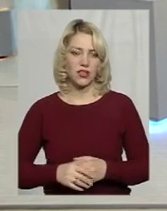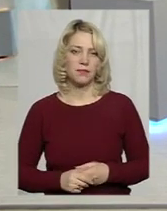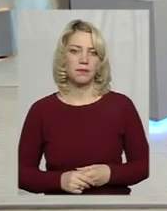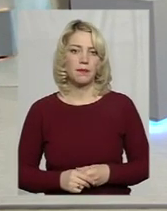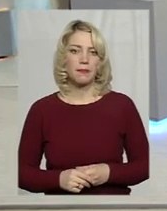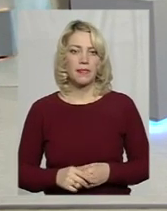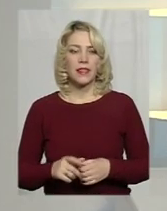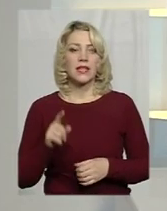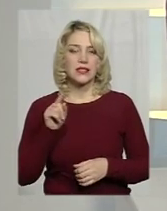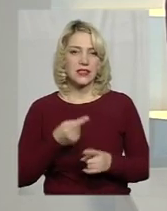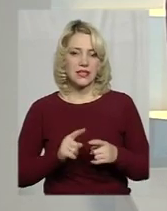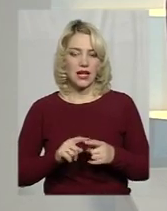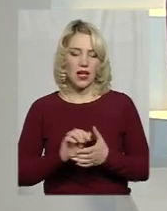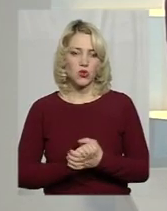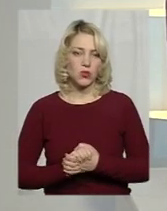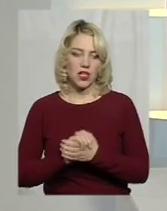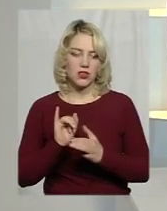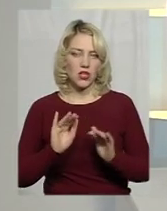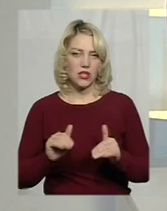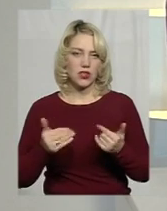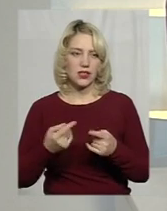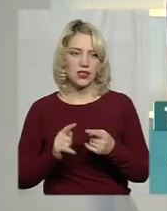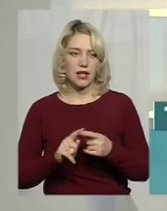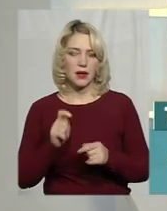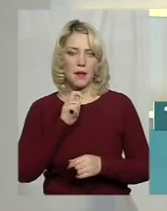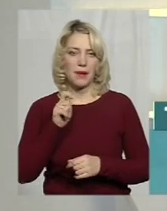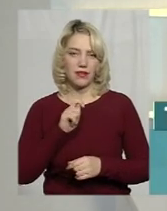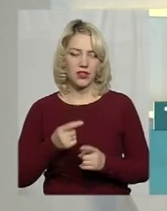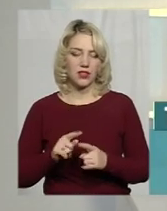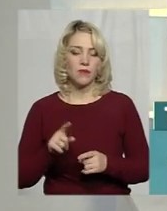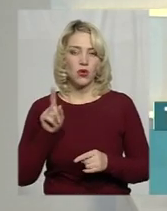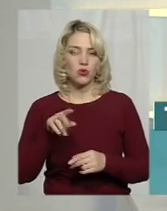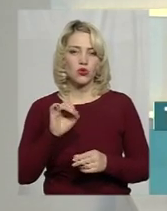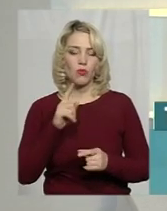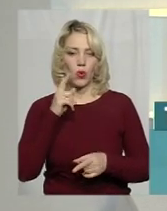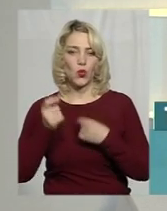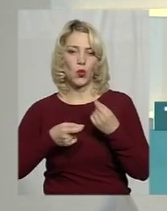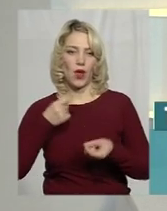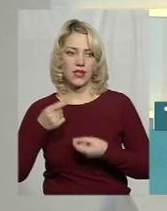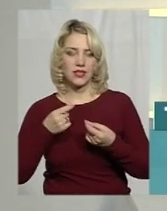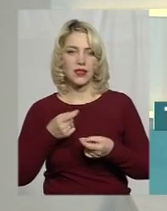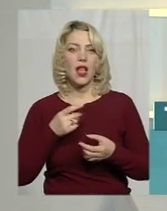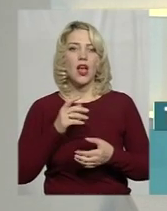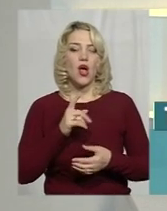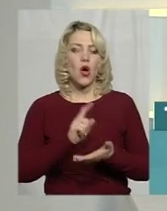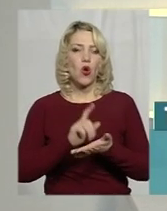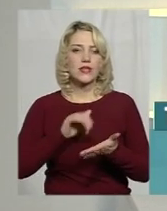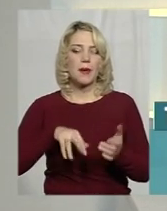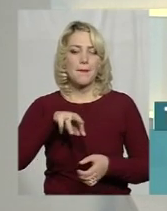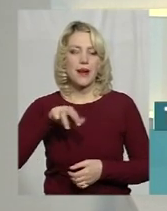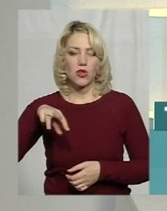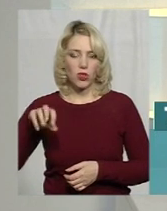Власне, ця асоціація ініціювала згаданий брифінг. От тож, про нюанси розмитнення будемо говорити